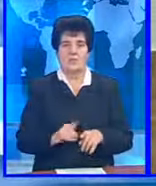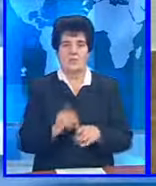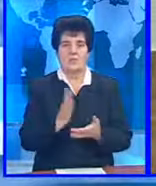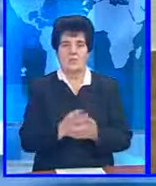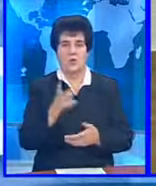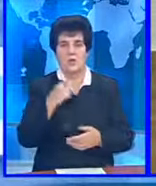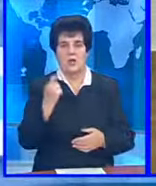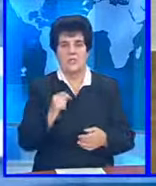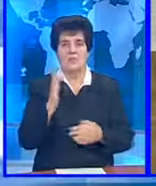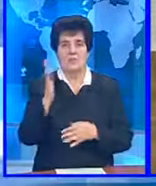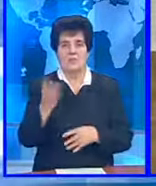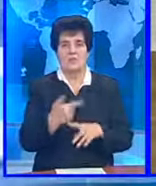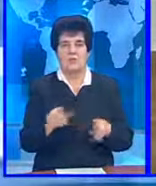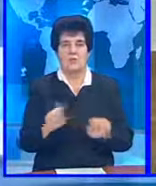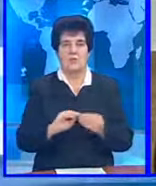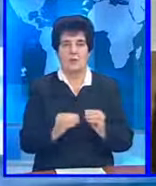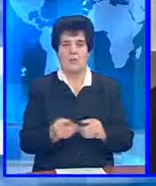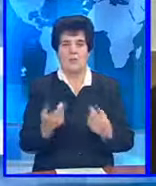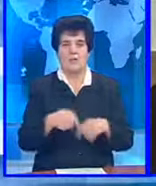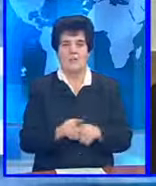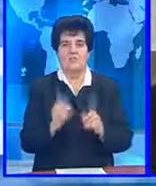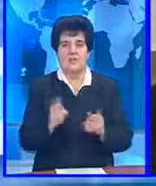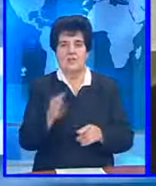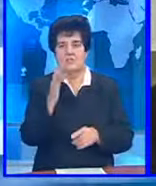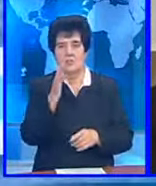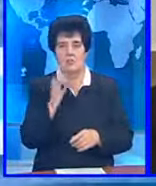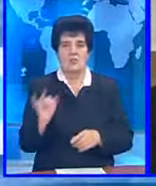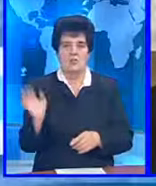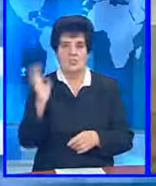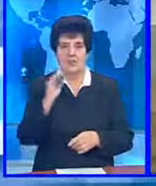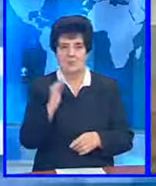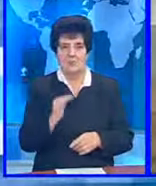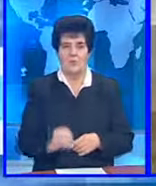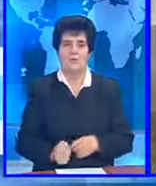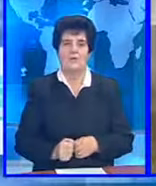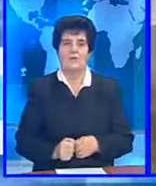politică, vom putea ajunge și în alte probleme la înțelegeri convenabile Chișinăului și Tiraspolului.